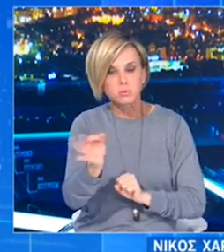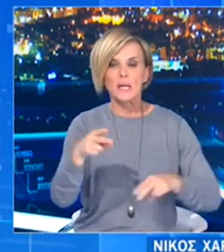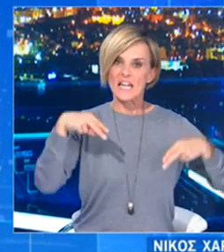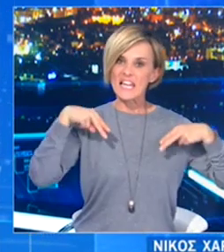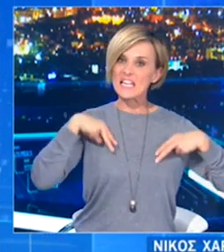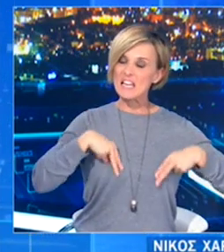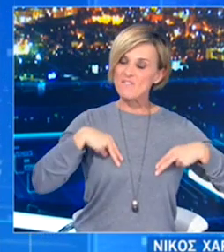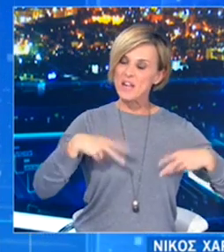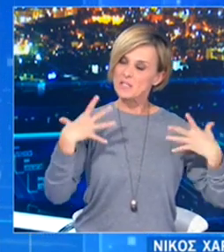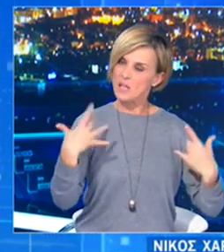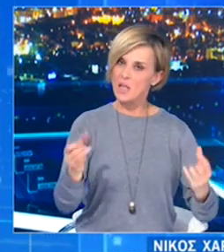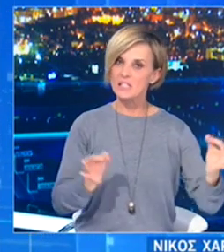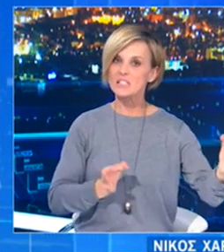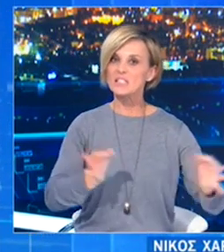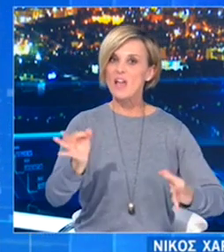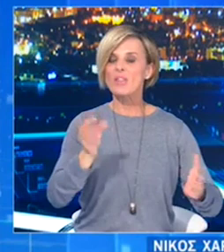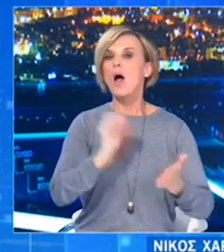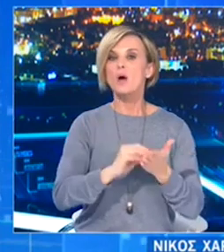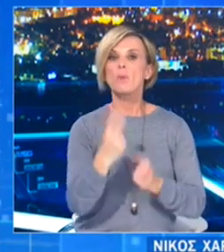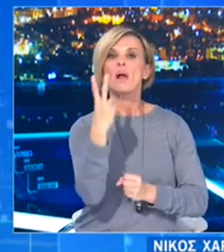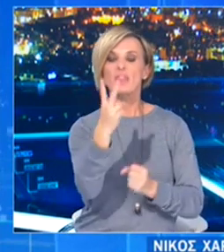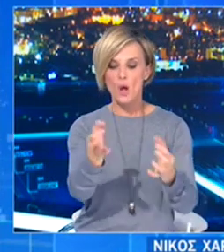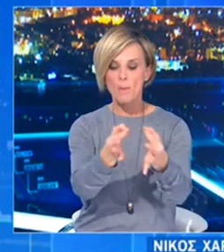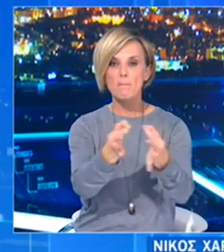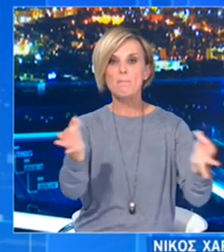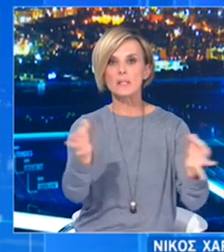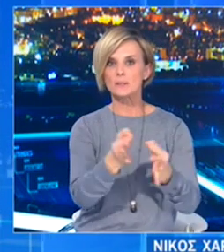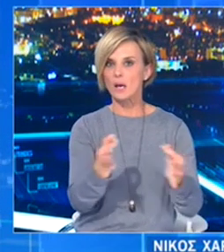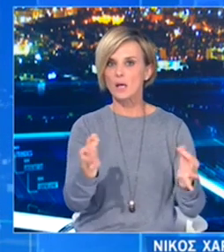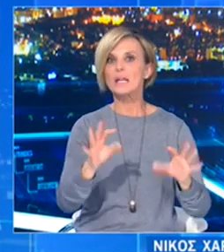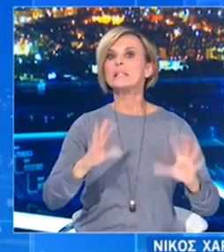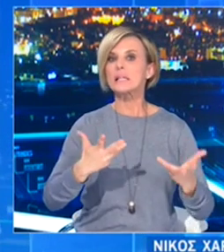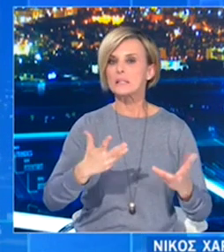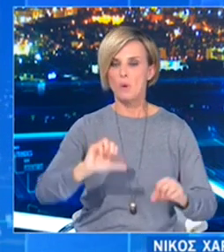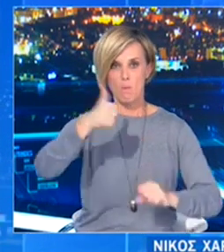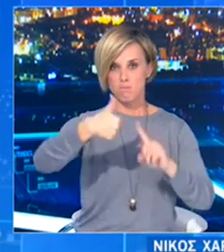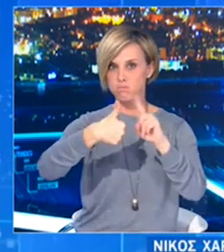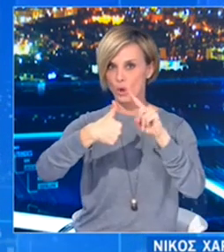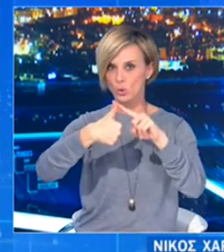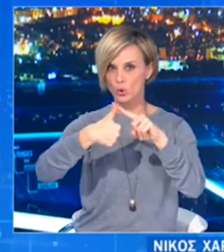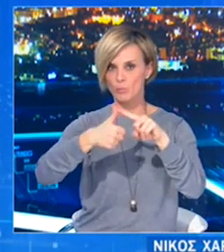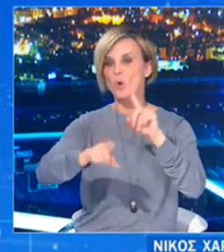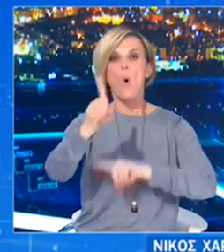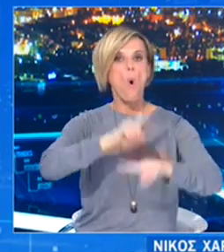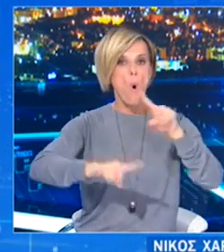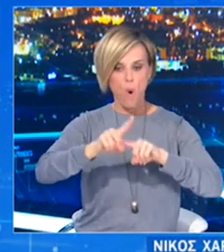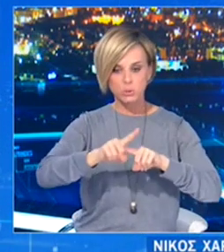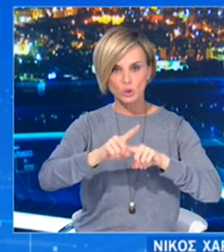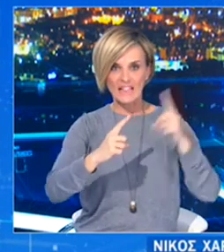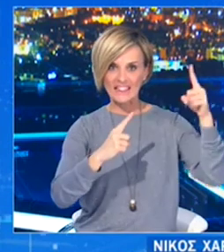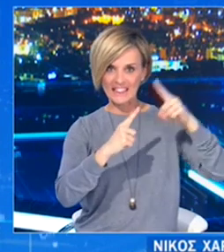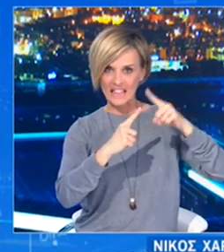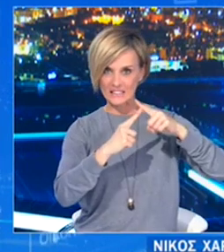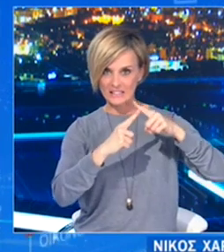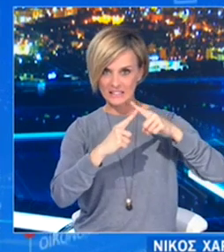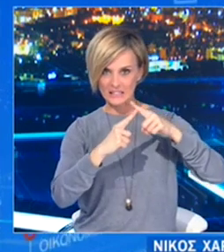ενεργοποιεί από την εργαλειοθήκη της δύο επιπλέον μέτρα με στόχο τον περιορισμό της πανδημίας. Πρώτον, όσοι ανιχνεύονται θετικά στους ελέγχους